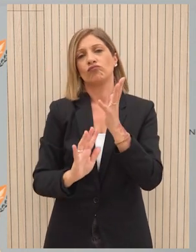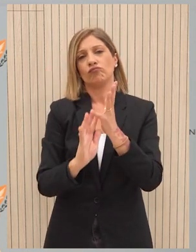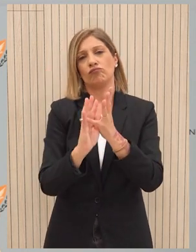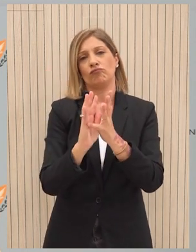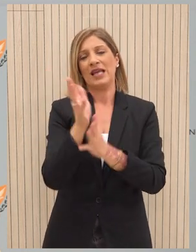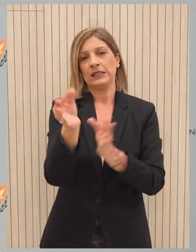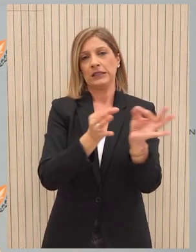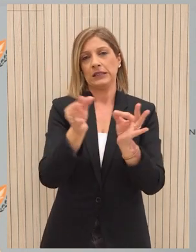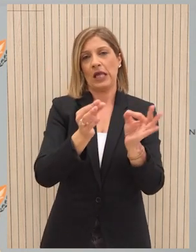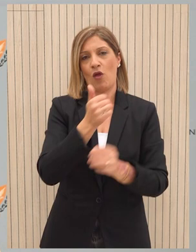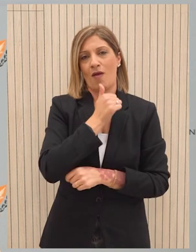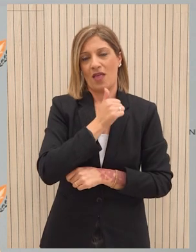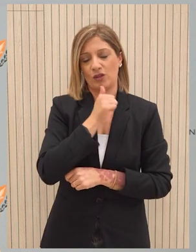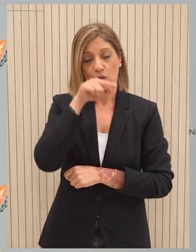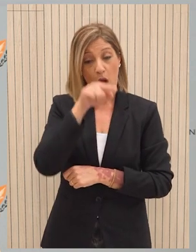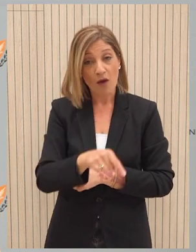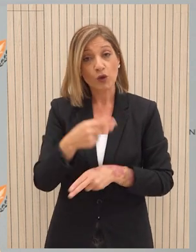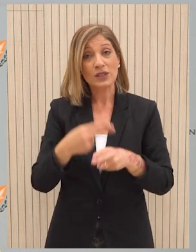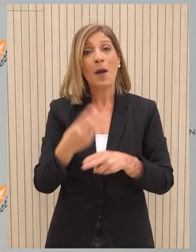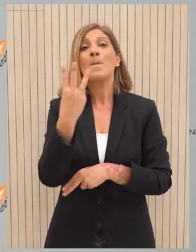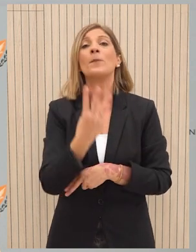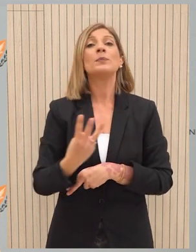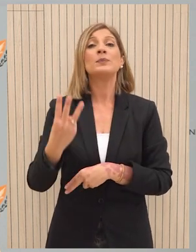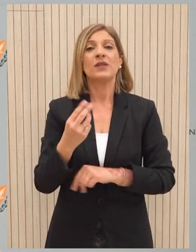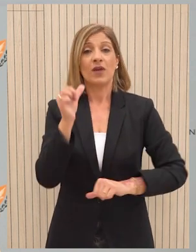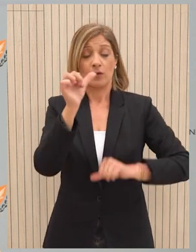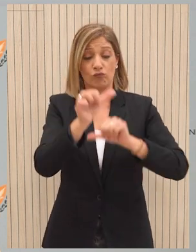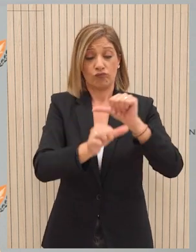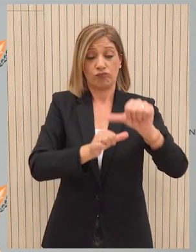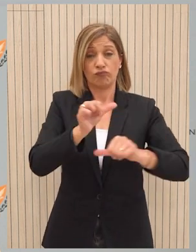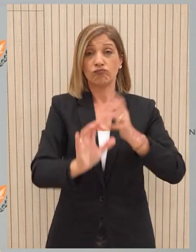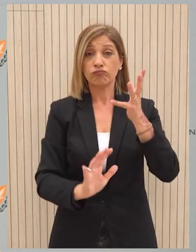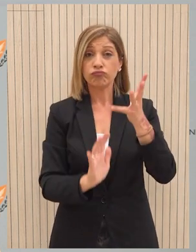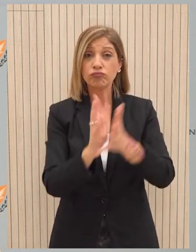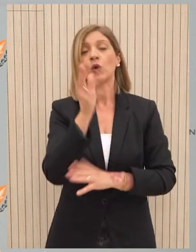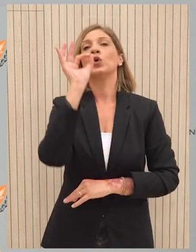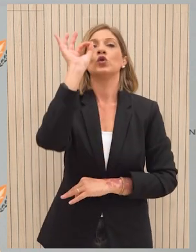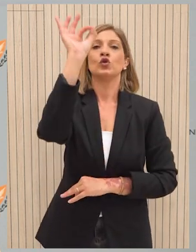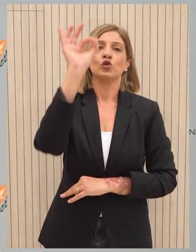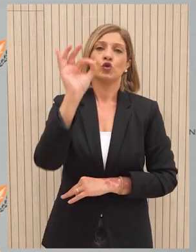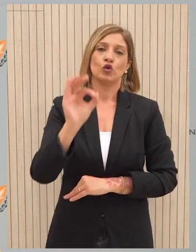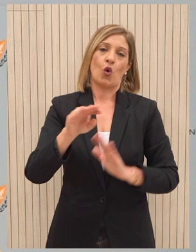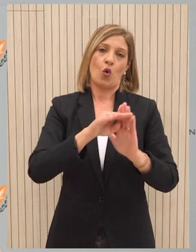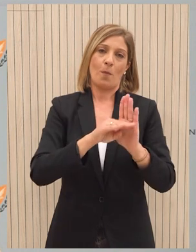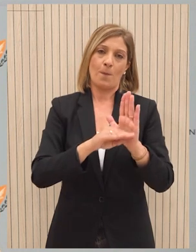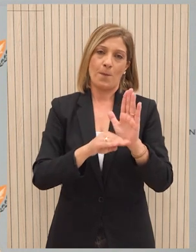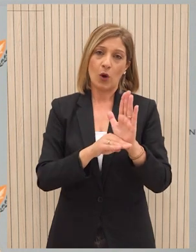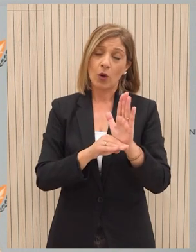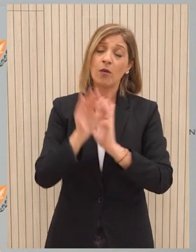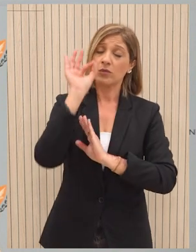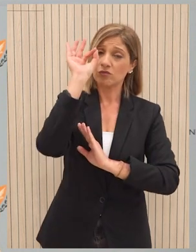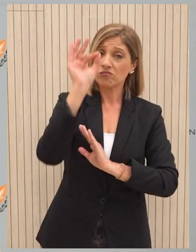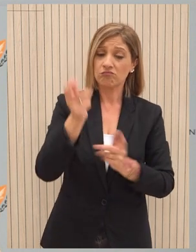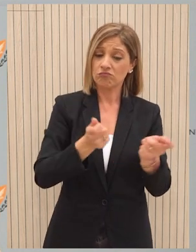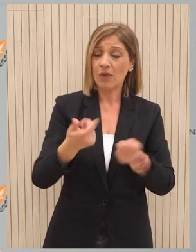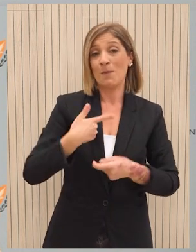Ο εξυγχρονισμός του κράτους μας μέσω της ψηφιακής μετάβασης αποτελεί βασικό στόχο του προγράμματος διακυβέρνησης και βρίσκεται στο επίκεντρο